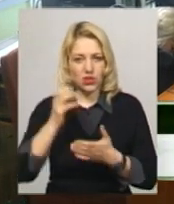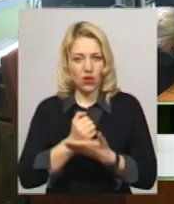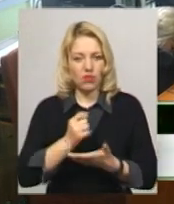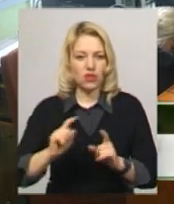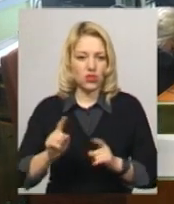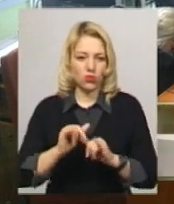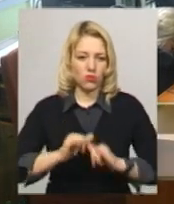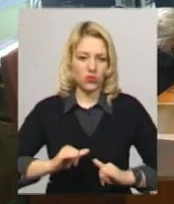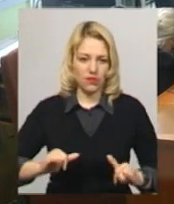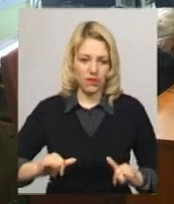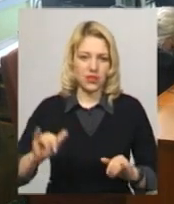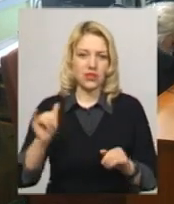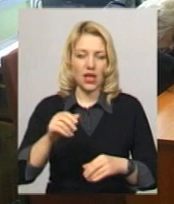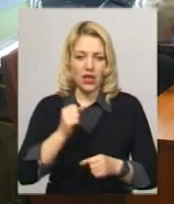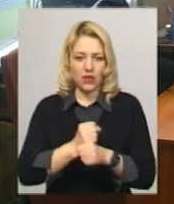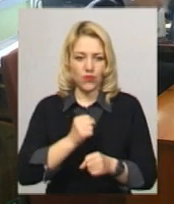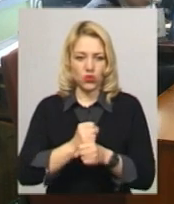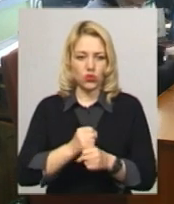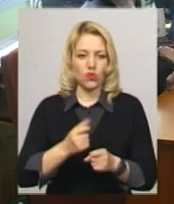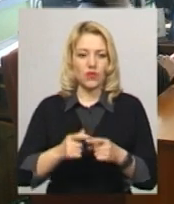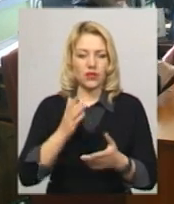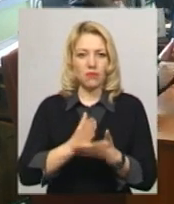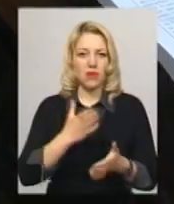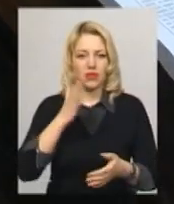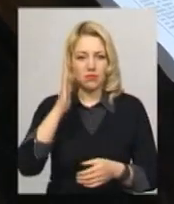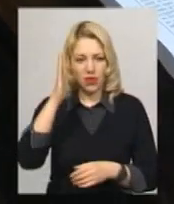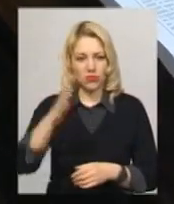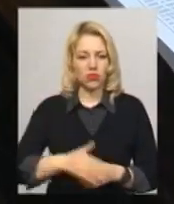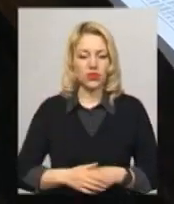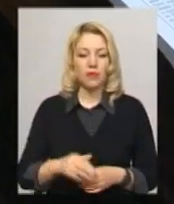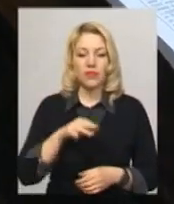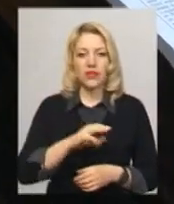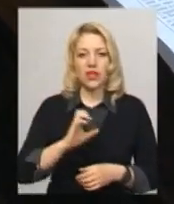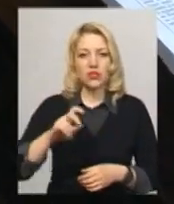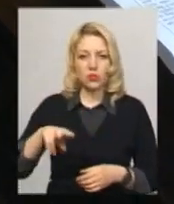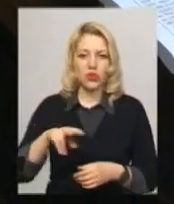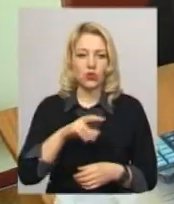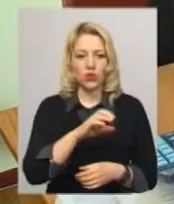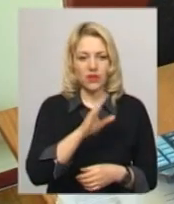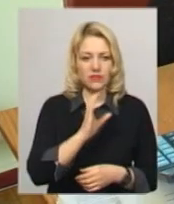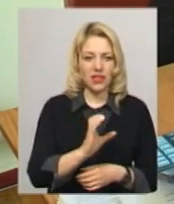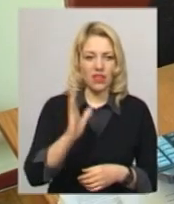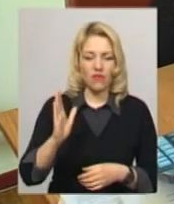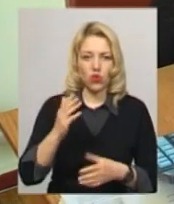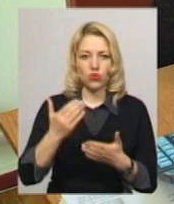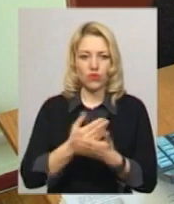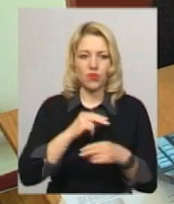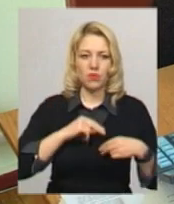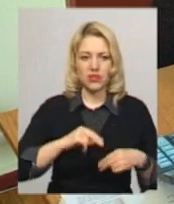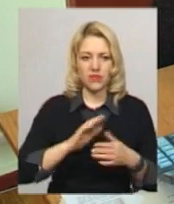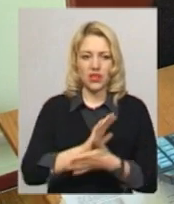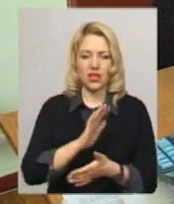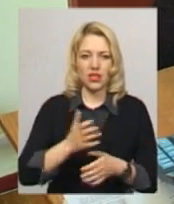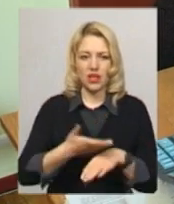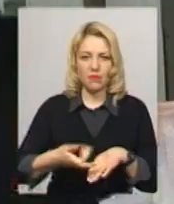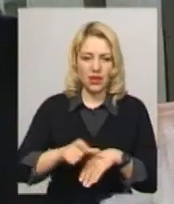щоб розвиватися і функціонувати, мати певне майбутнє. І Тетяна Слободянюк і Світлана Волкова – нові працівники газети. Найдовше тут